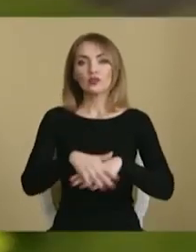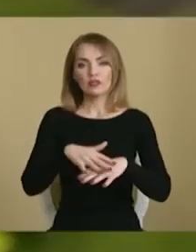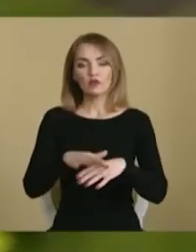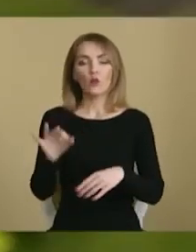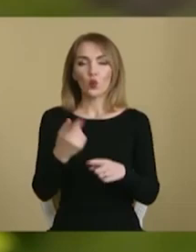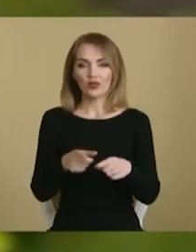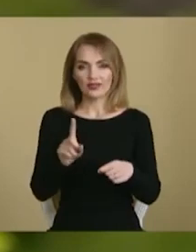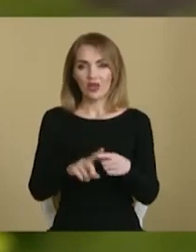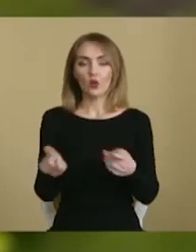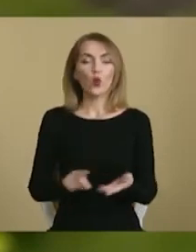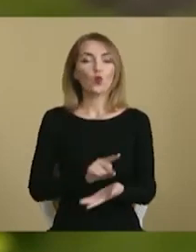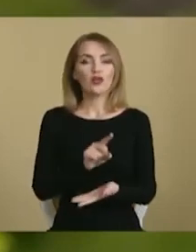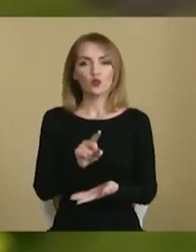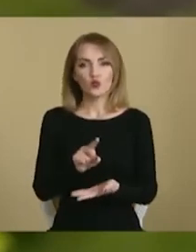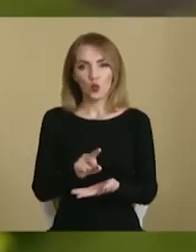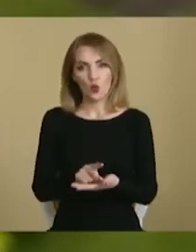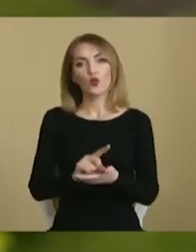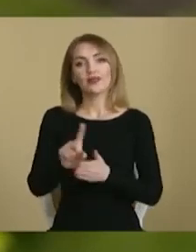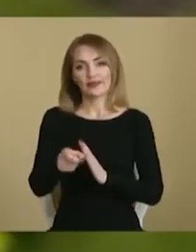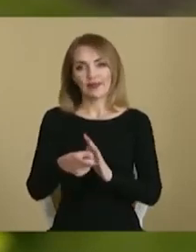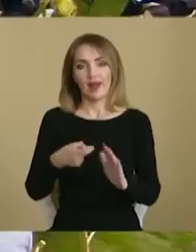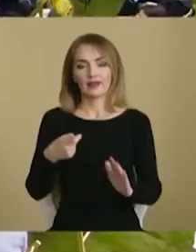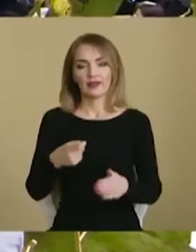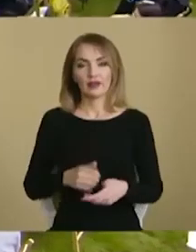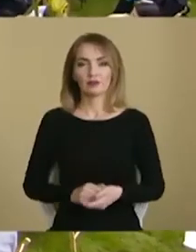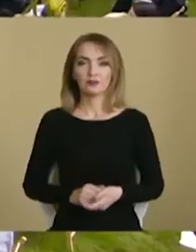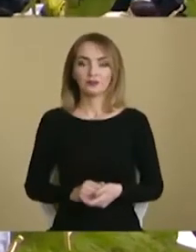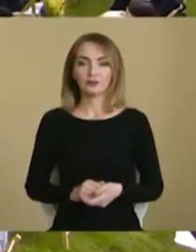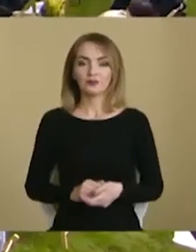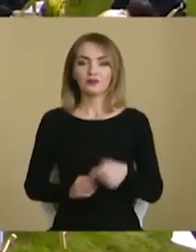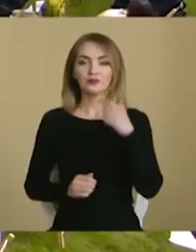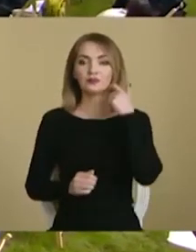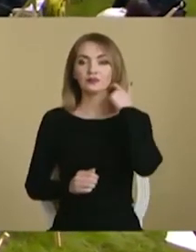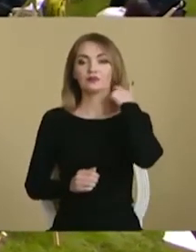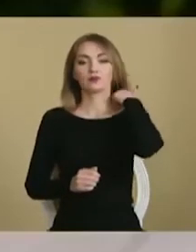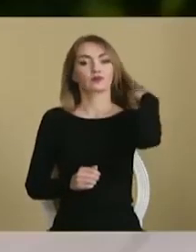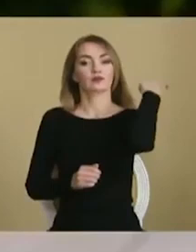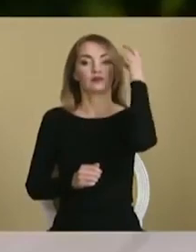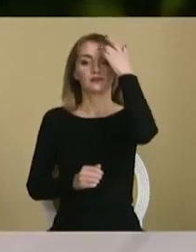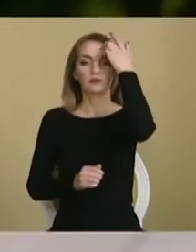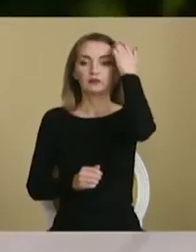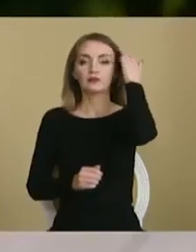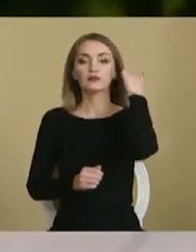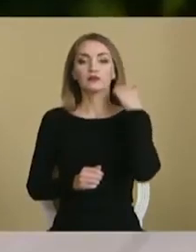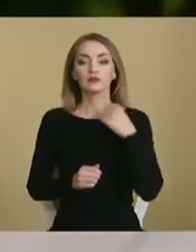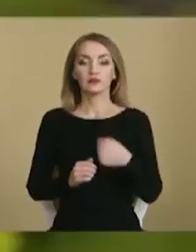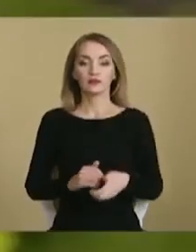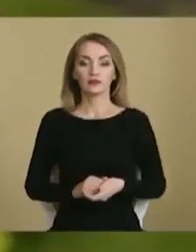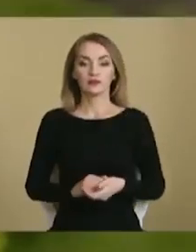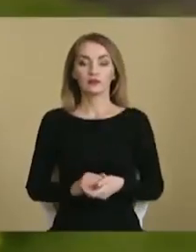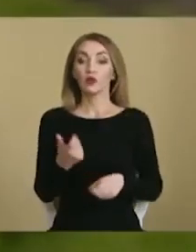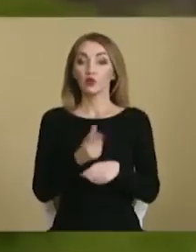про це обов'язково дізнається. Ну що, давайте ще дамо спробувати. І, до речі, дуже там цікаво.